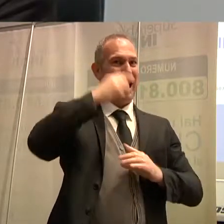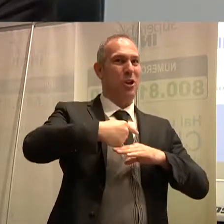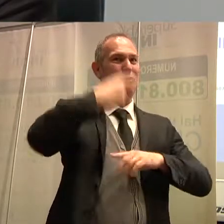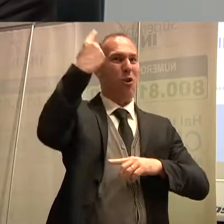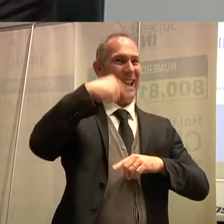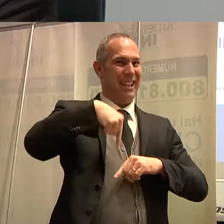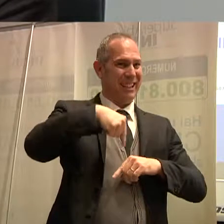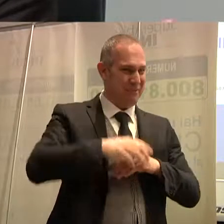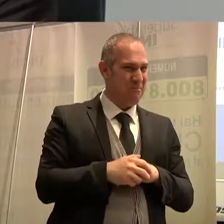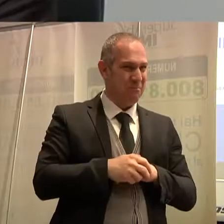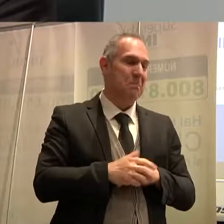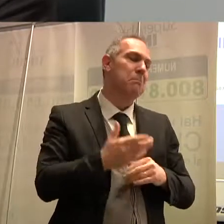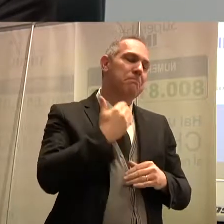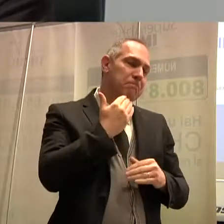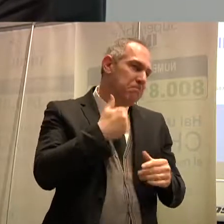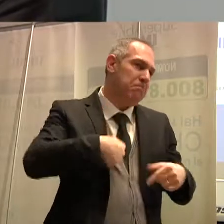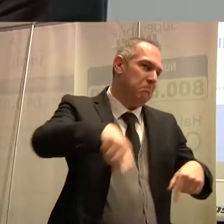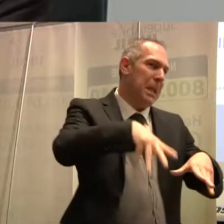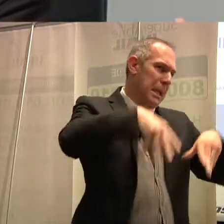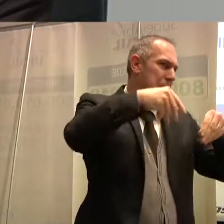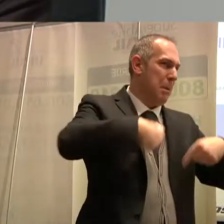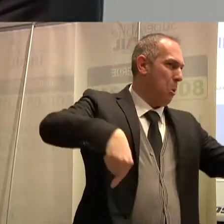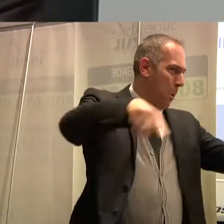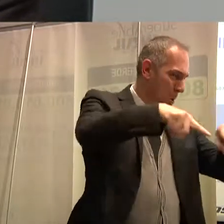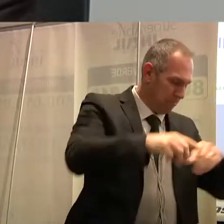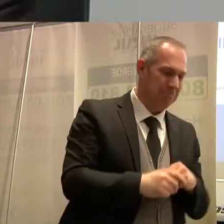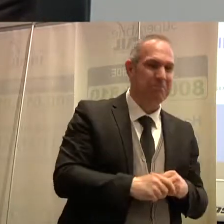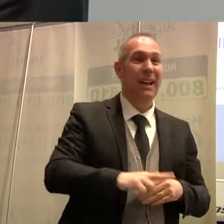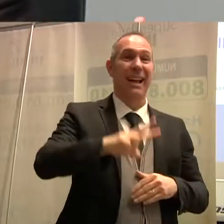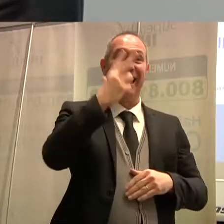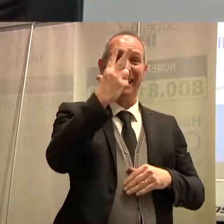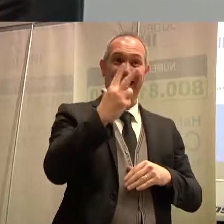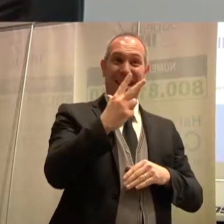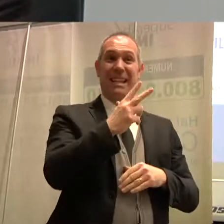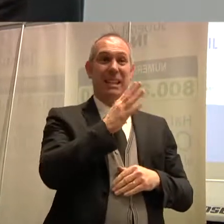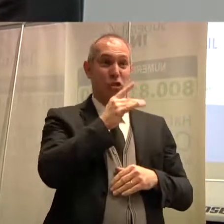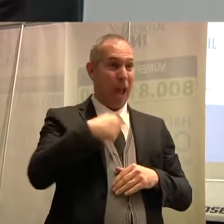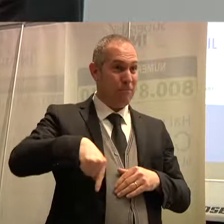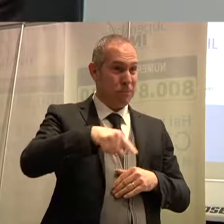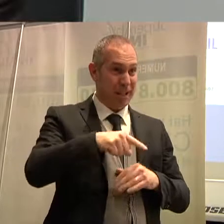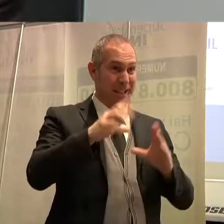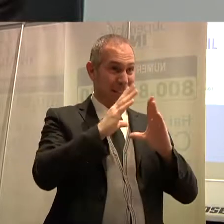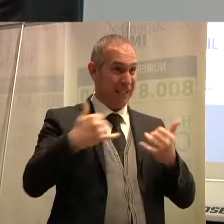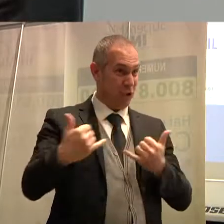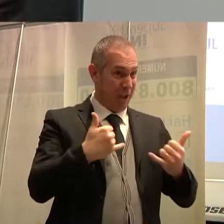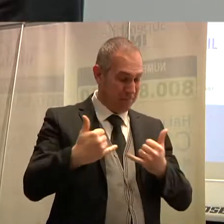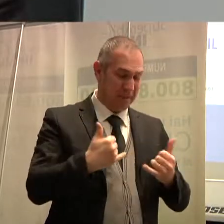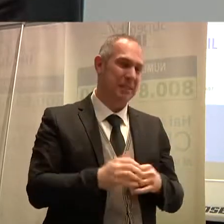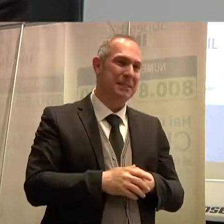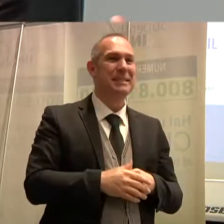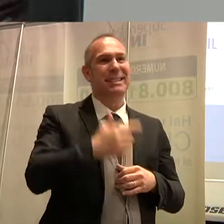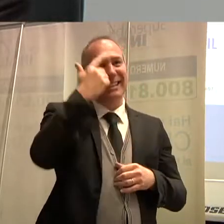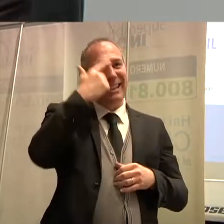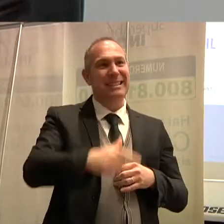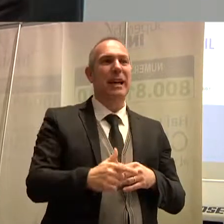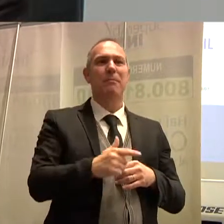cominciamo noi. Allora, 3 dicembre, tutti gli anni superabile, il Contact Center integrato superabile dell'INAI,